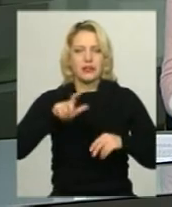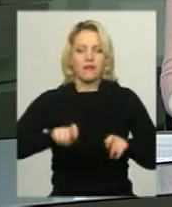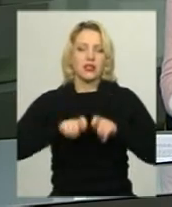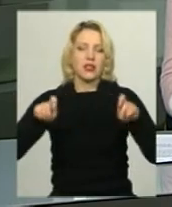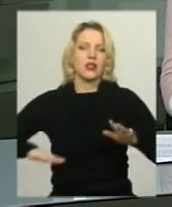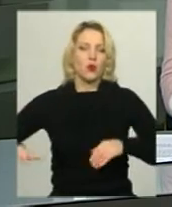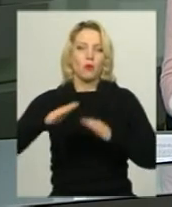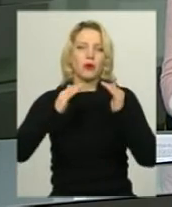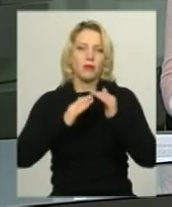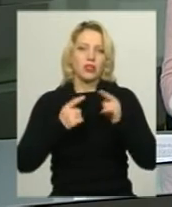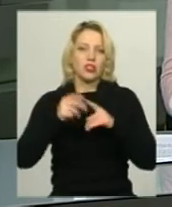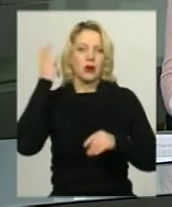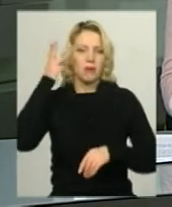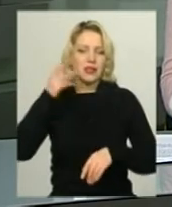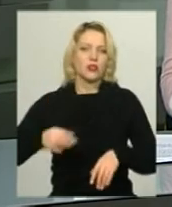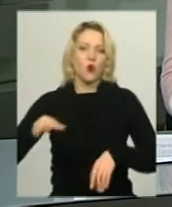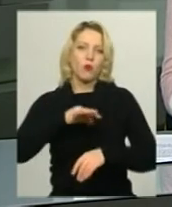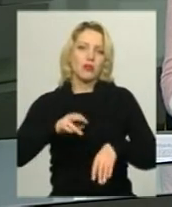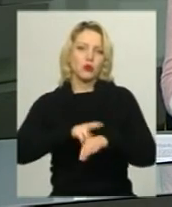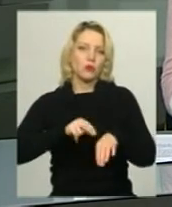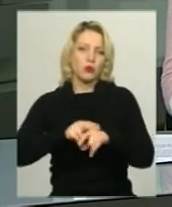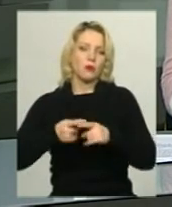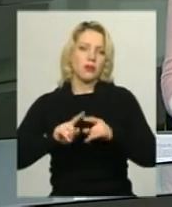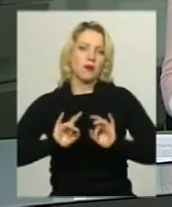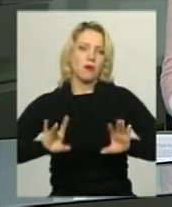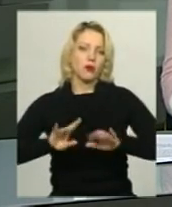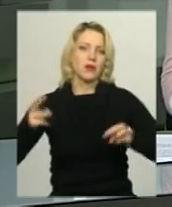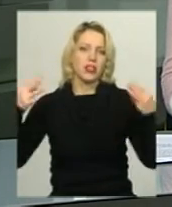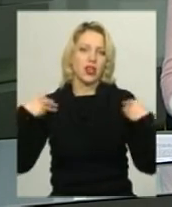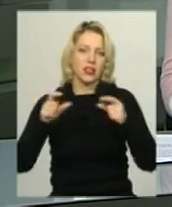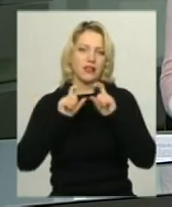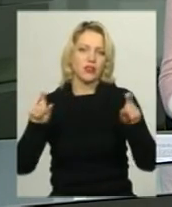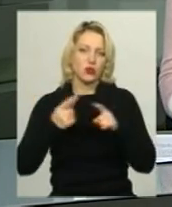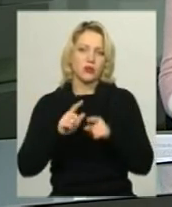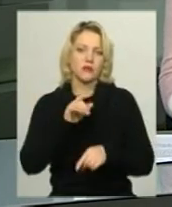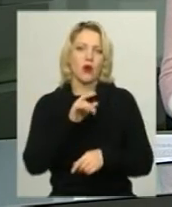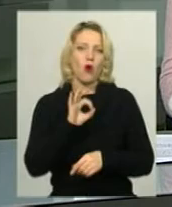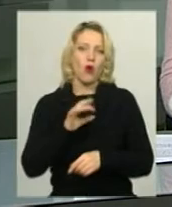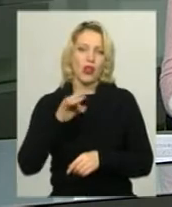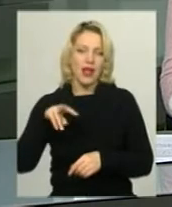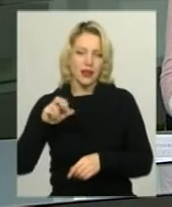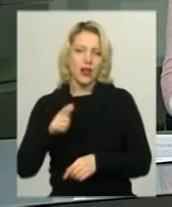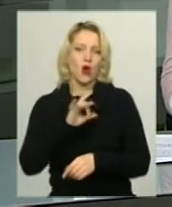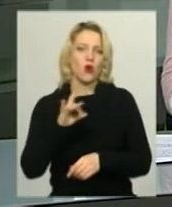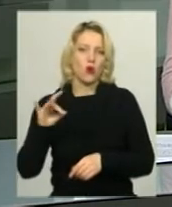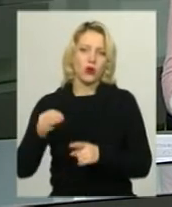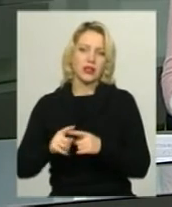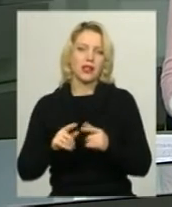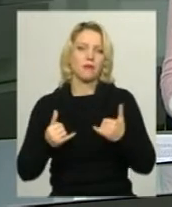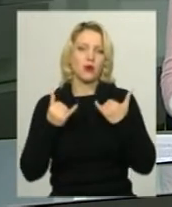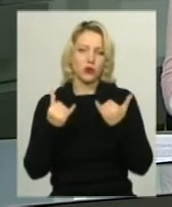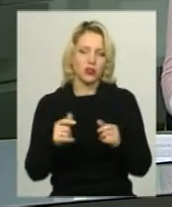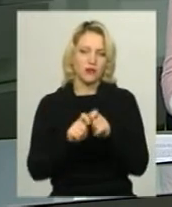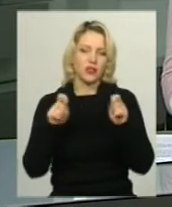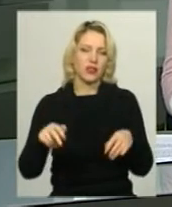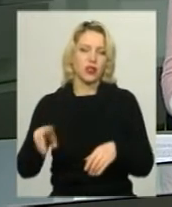Хмельницького обласного управління патрульної поліції. Про це повідомив начальник відомства Олег Роо. За його словами, відкриття приурочили до